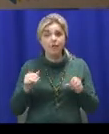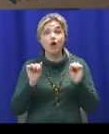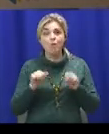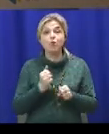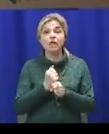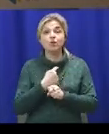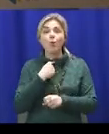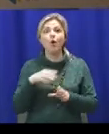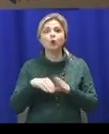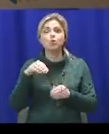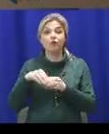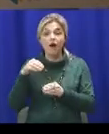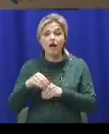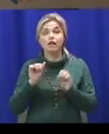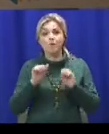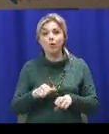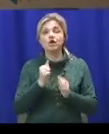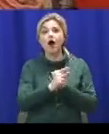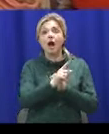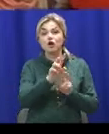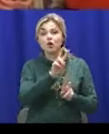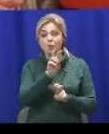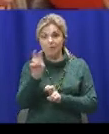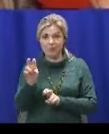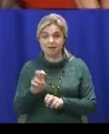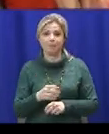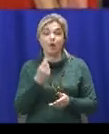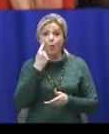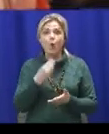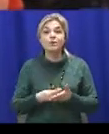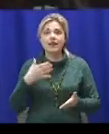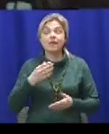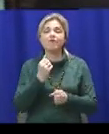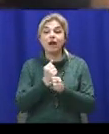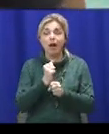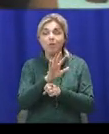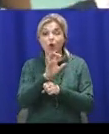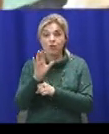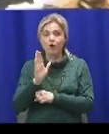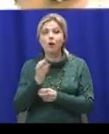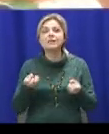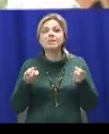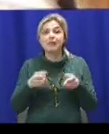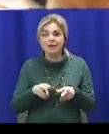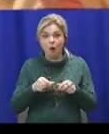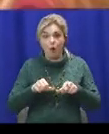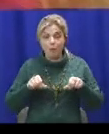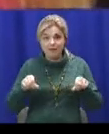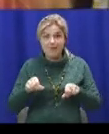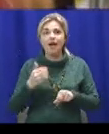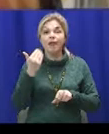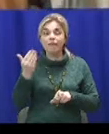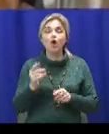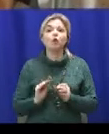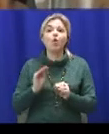голосування, будуть виселені всі роботи по кожної номінації. Оцінюватимуть роботи члени спеціально створеної комісії. Її додаткова